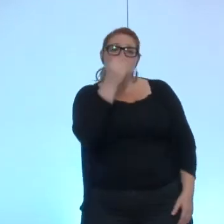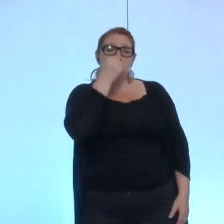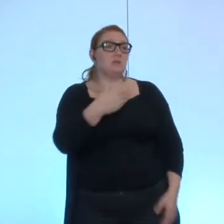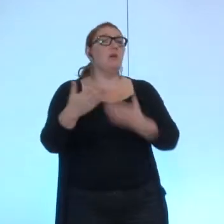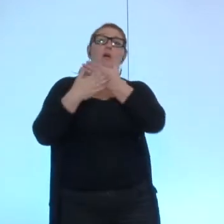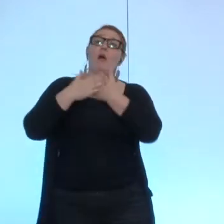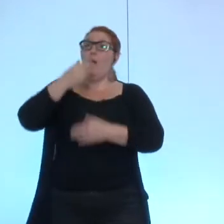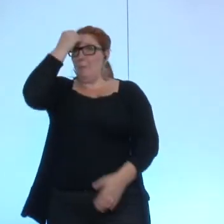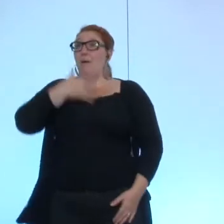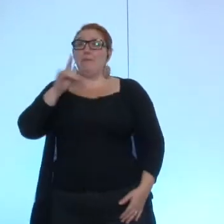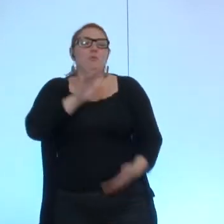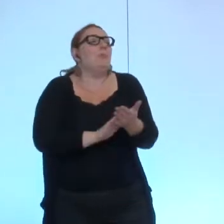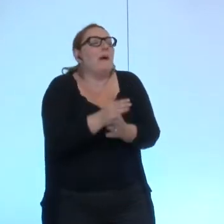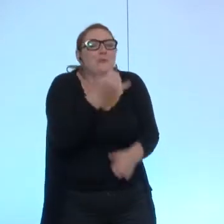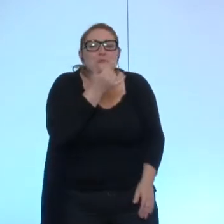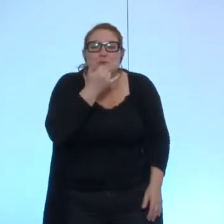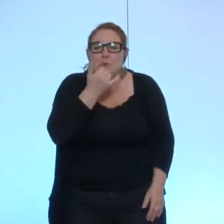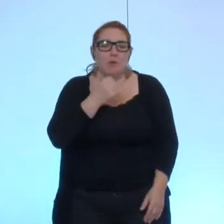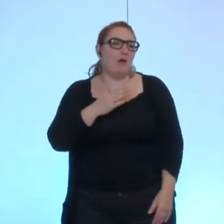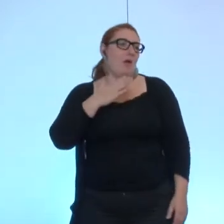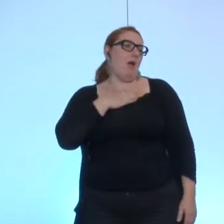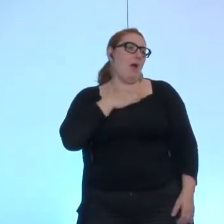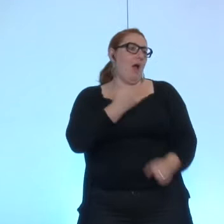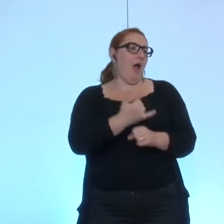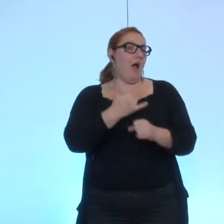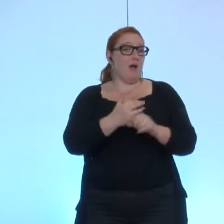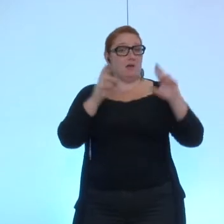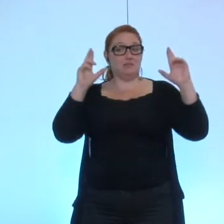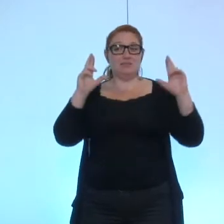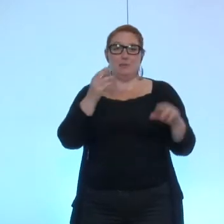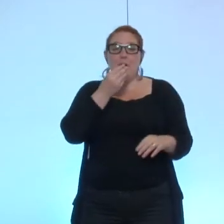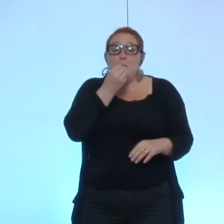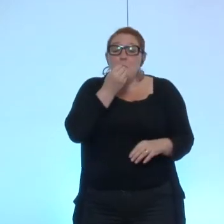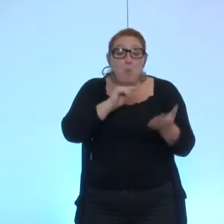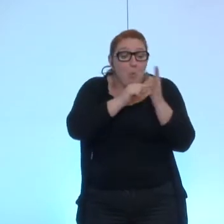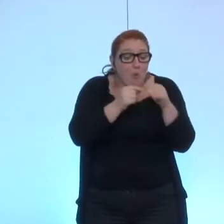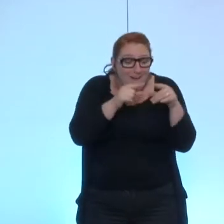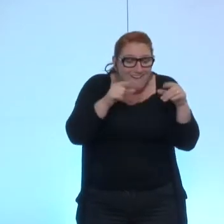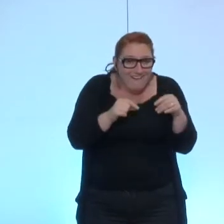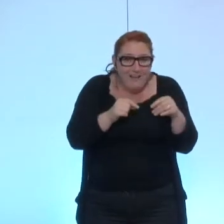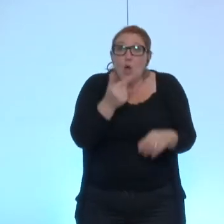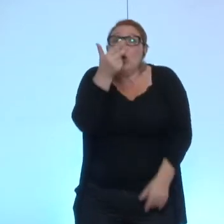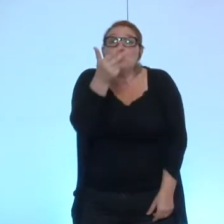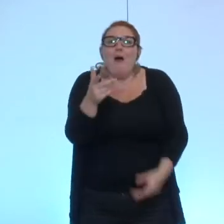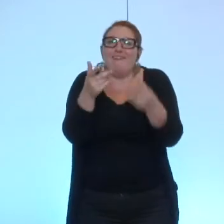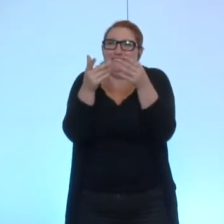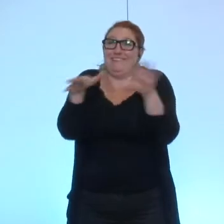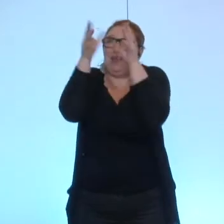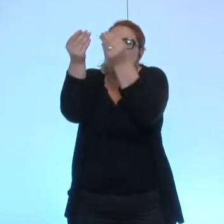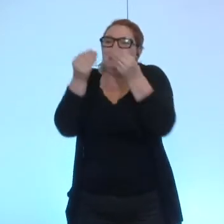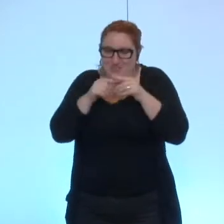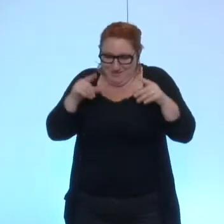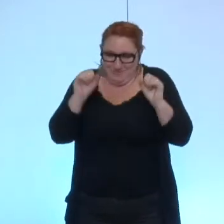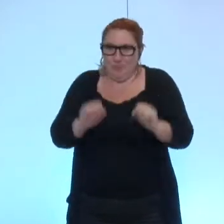je me suis trompé ah parce que j'espérais avoir un bon point au bout de 3 bons points j'aurai une image sur l'ordre du jour